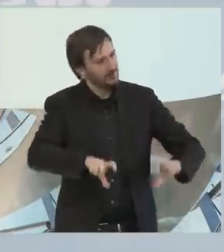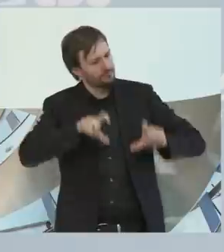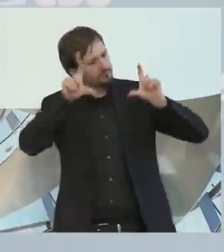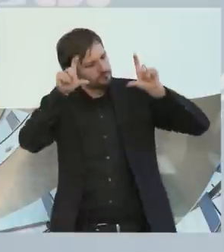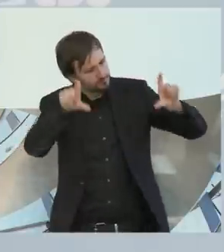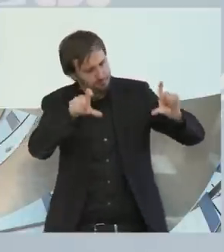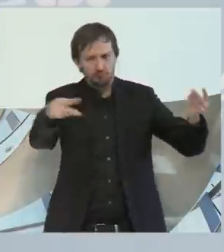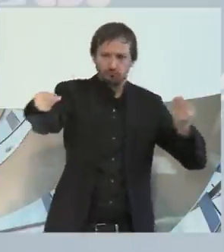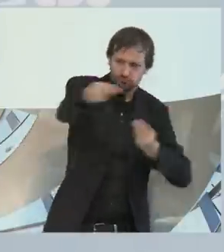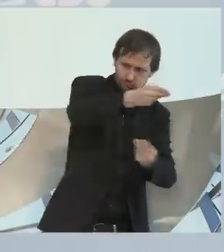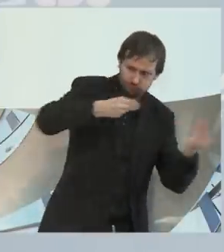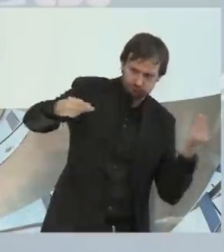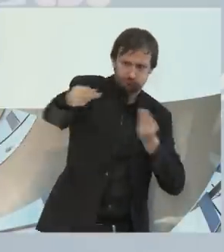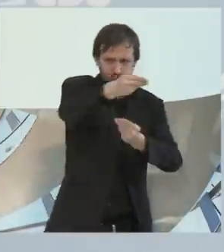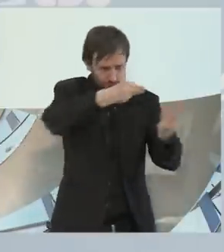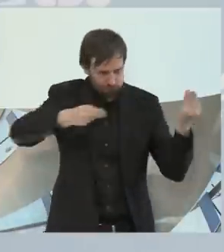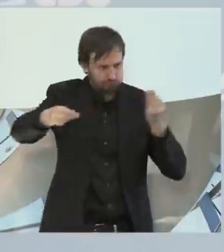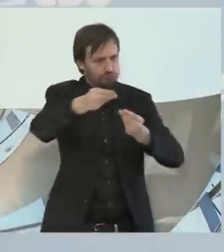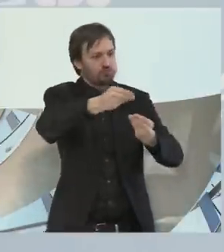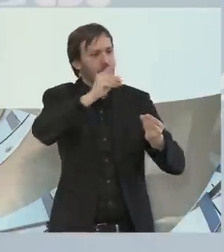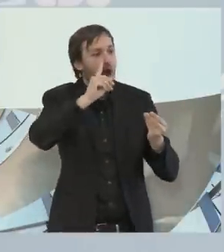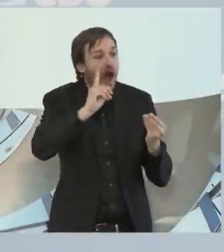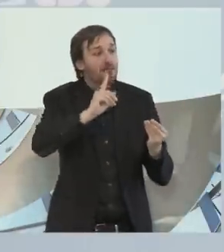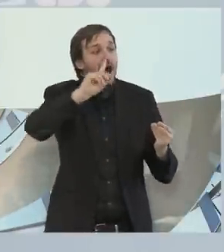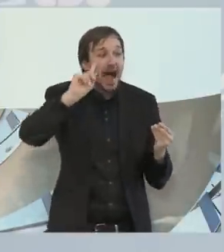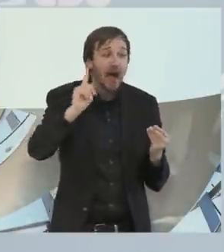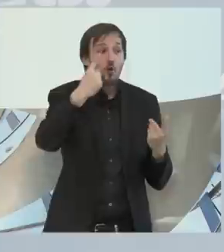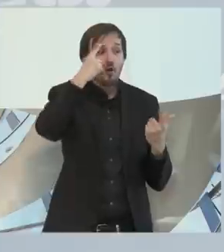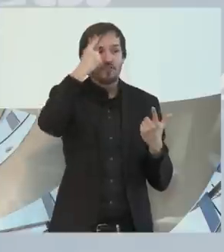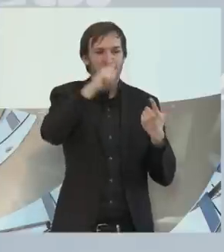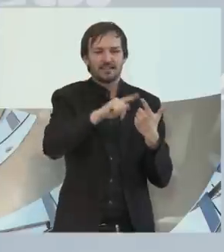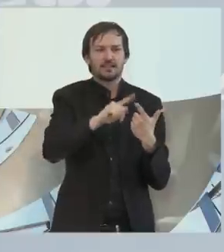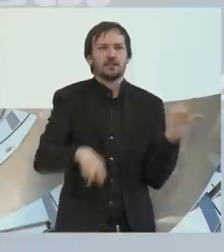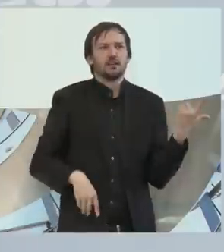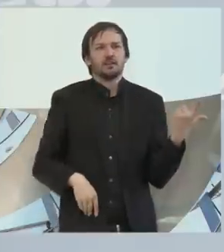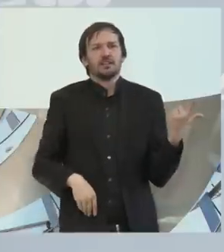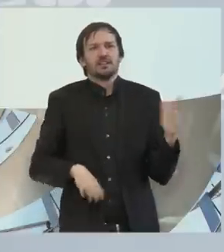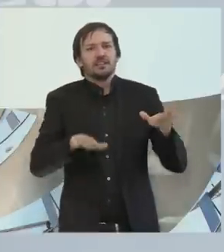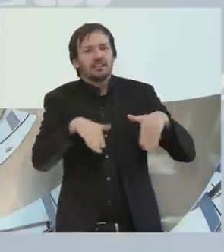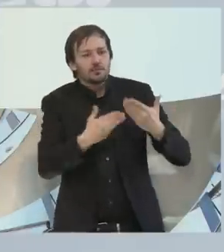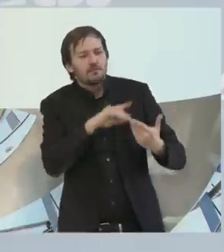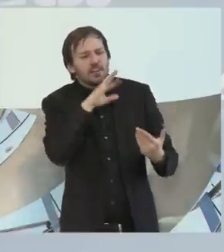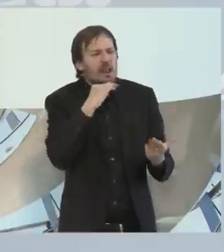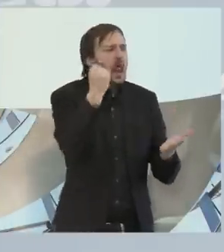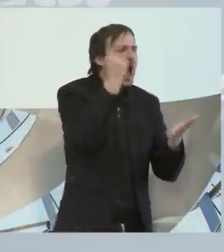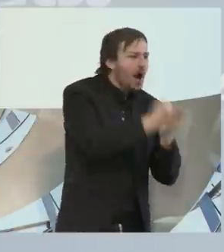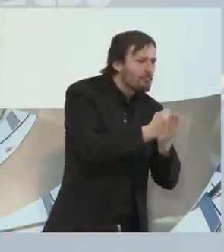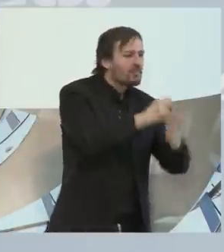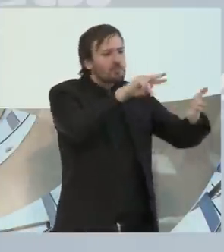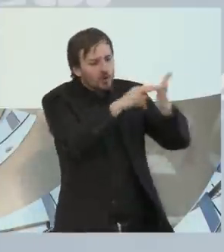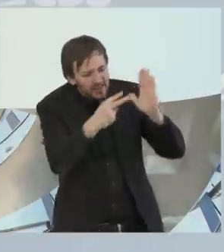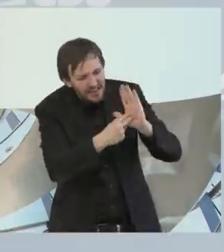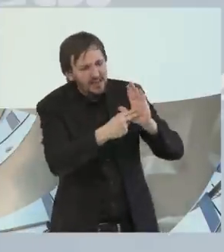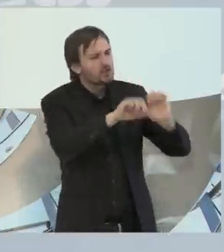Aber wir wissen vor allem auch, dass trotz aller behördlichen und staatlichen und politischen Maßnahmen